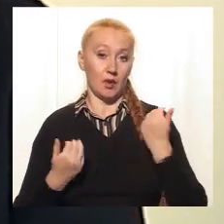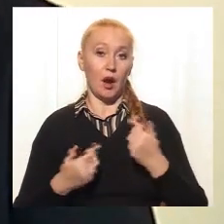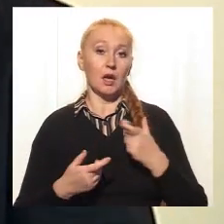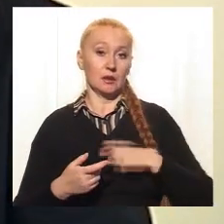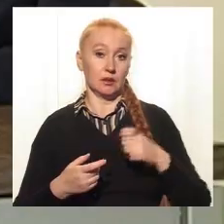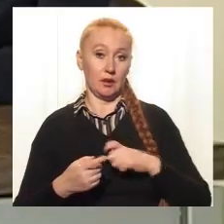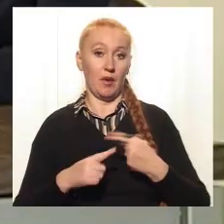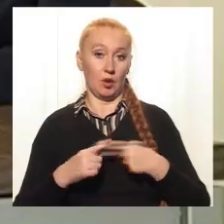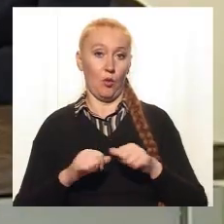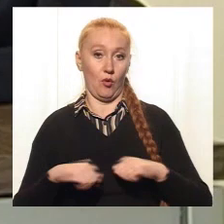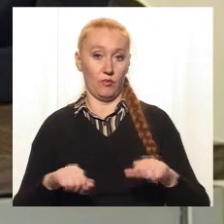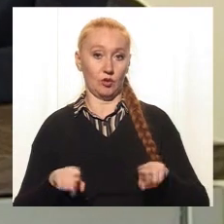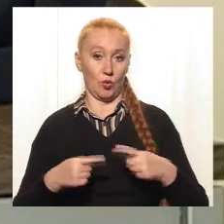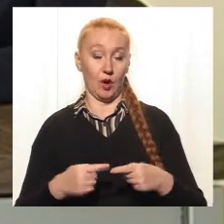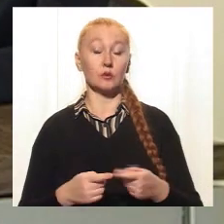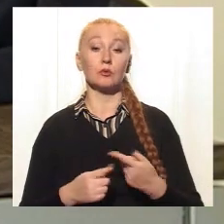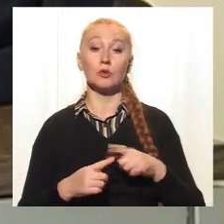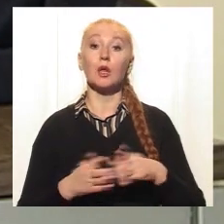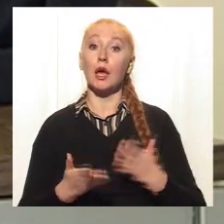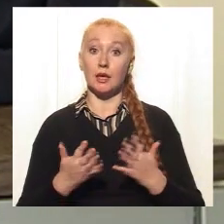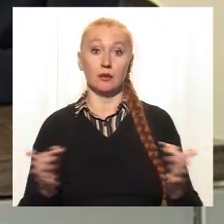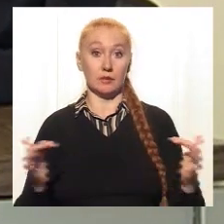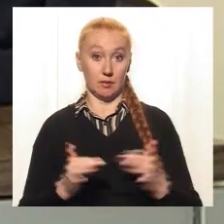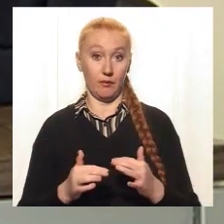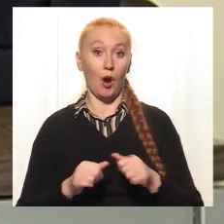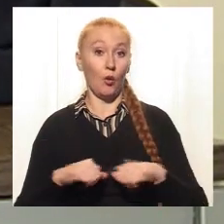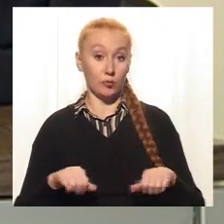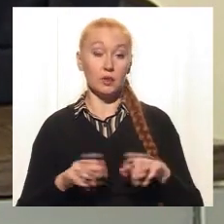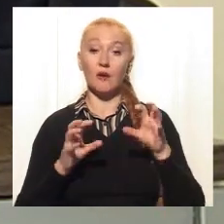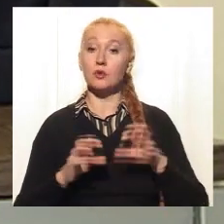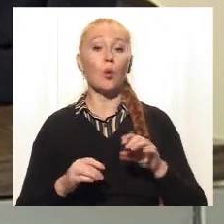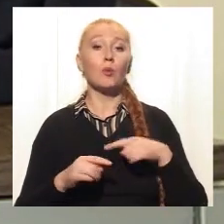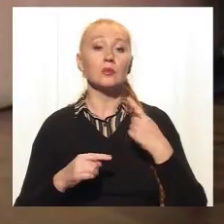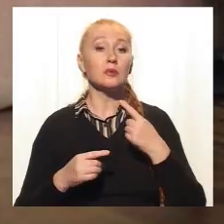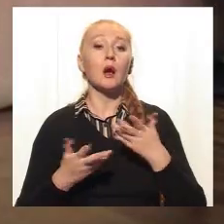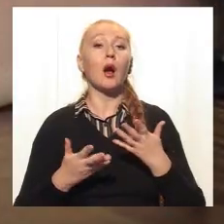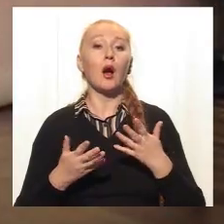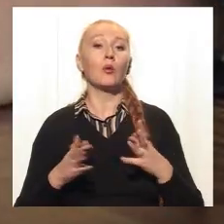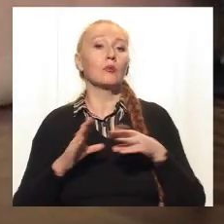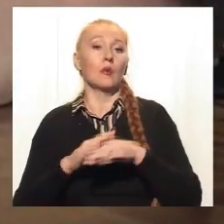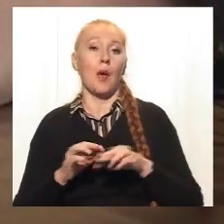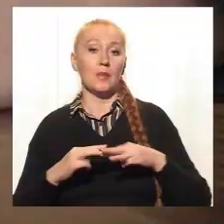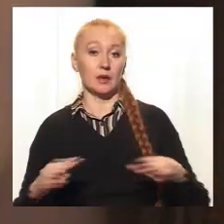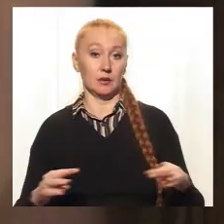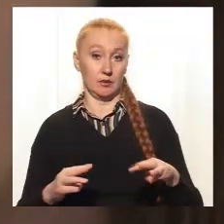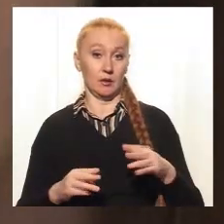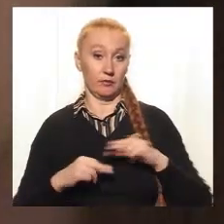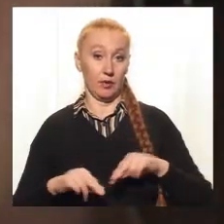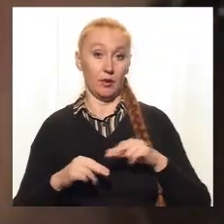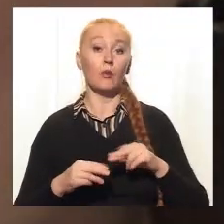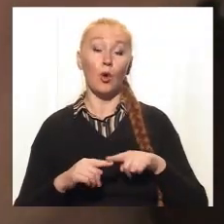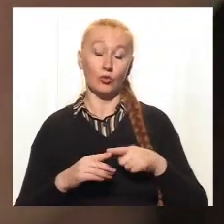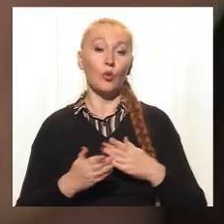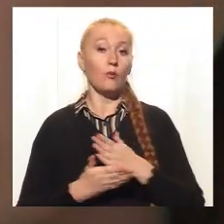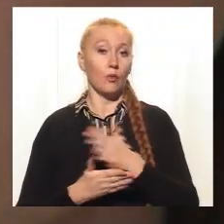при собі такі комісії. Та навіть якби комісія зібралася, у законі не сказано, при якому міністерстві вона має існувати. Але вихід є,